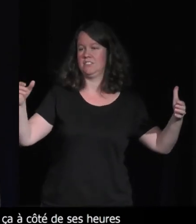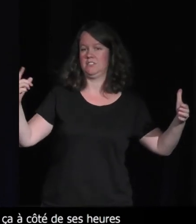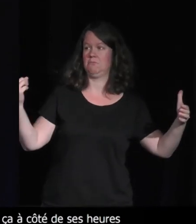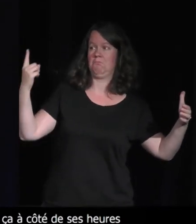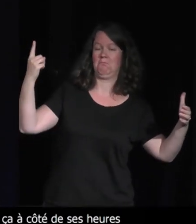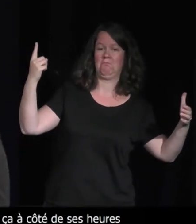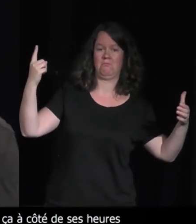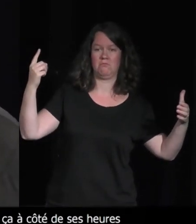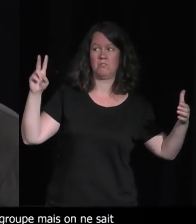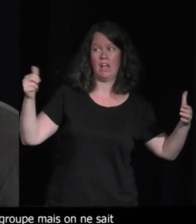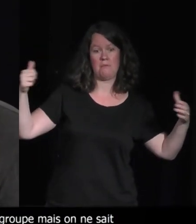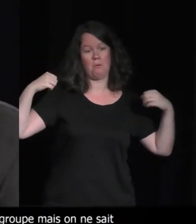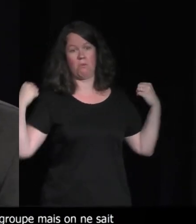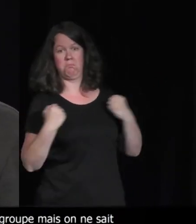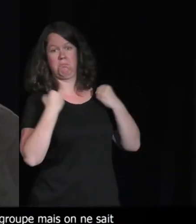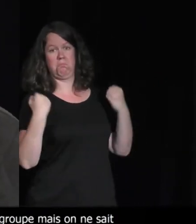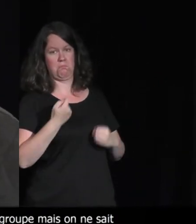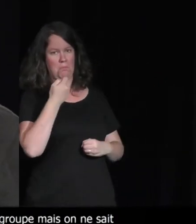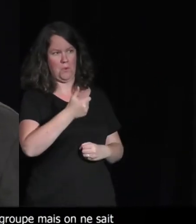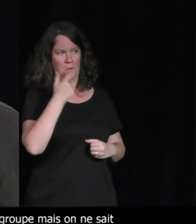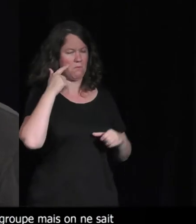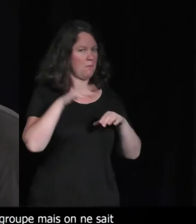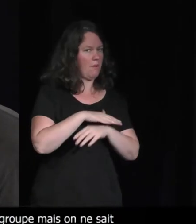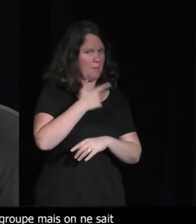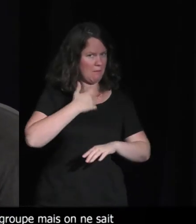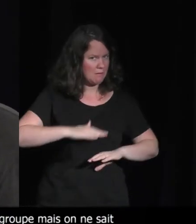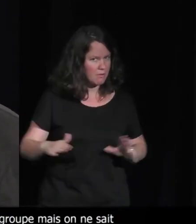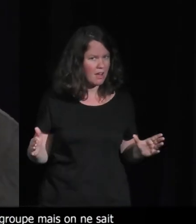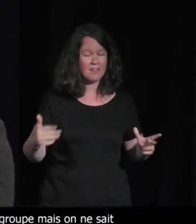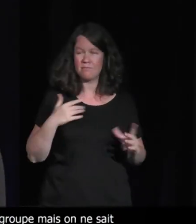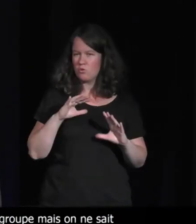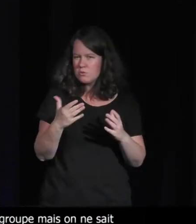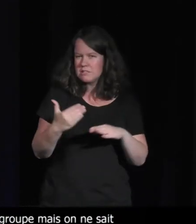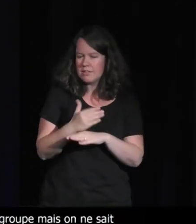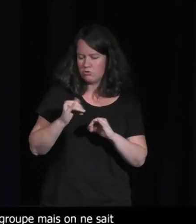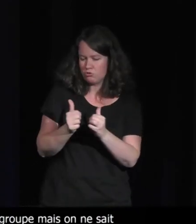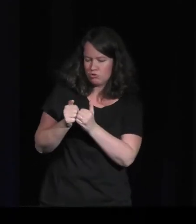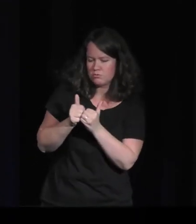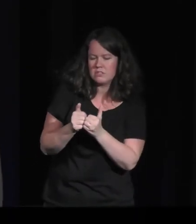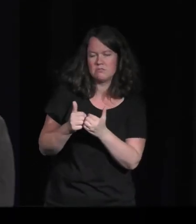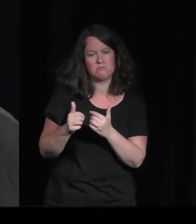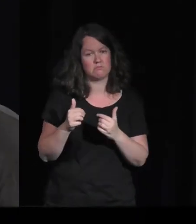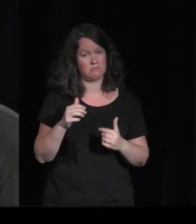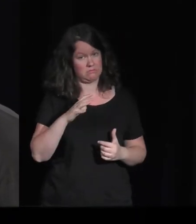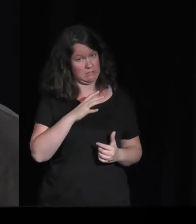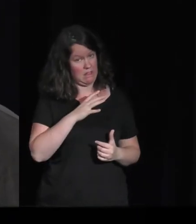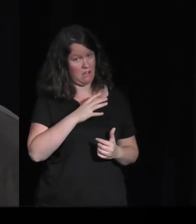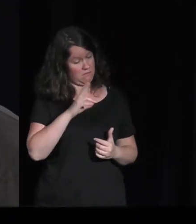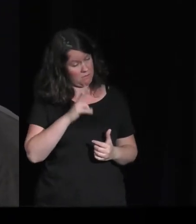c'est super. Ils peuvent faire des trucs très intéressants. Donc, qui porte ça, finalement, dans les entreprises du jeu vidéo ? Quand c'est porté ? Est-ce que c'est porté, en fait